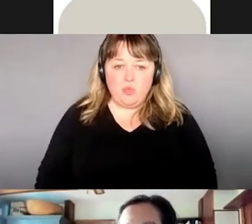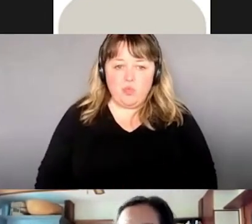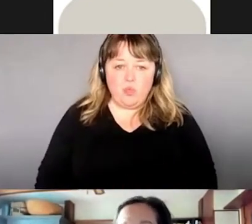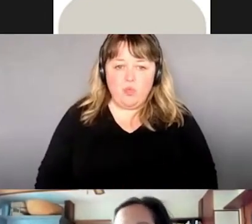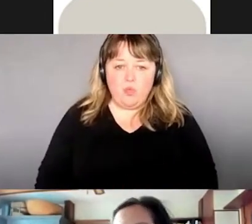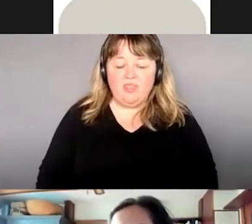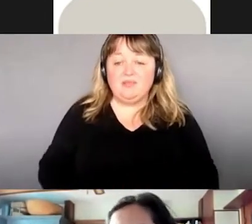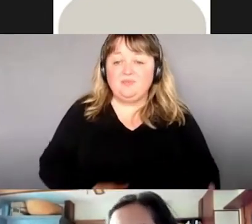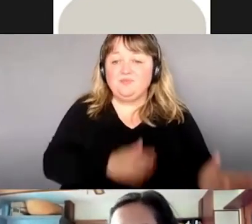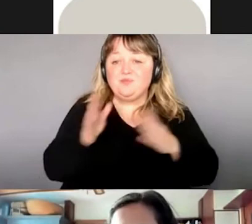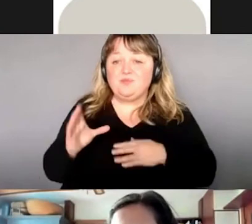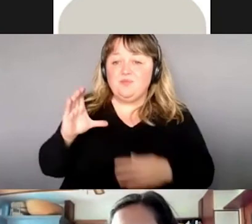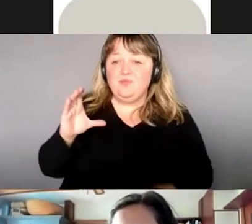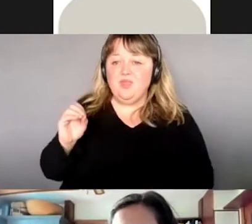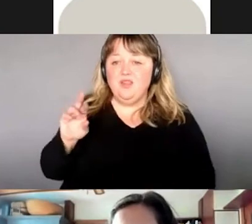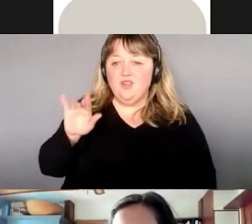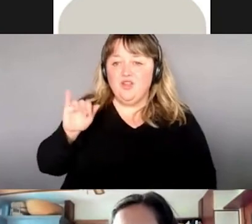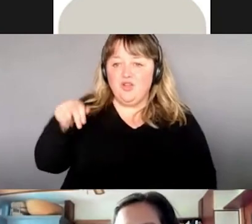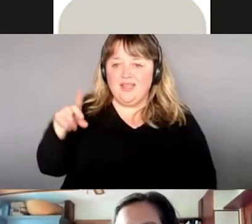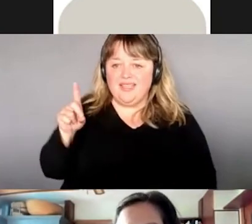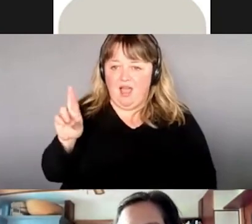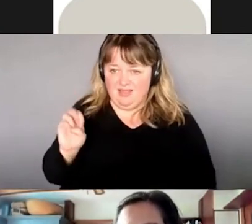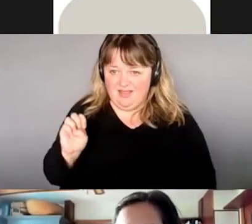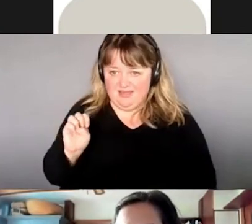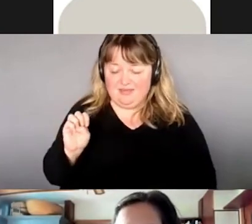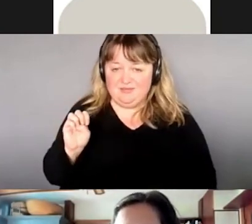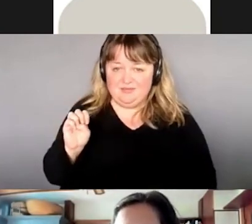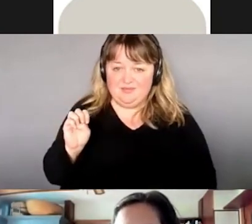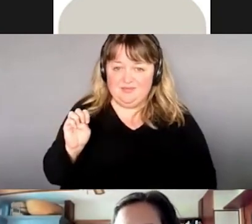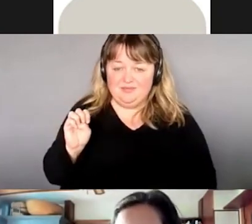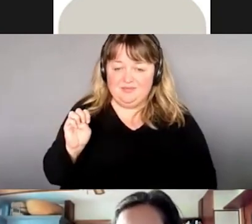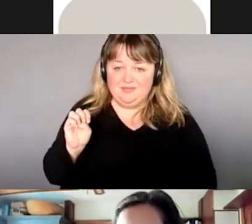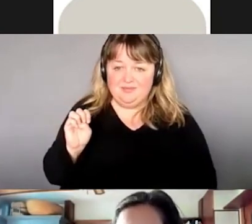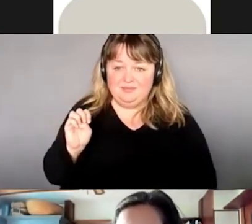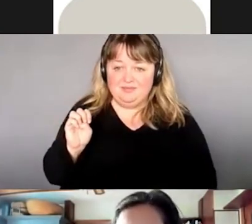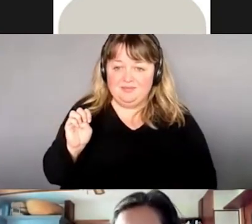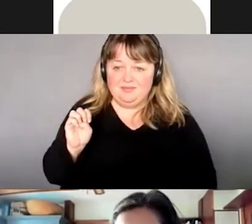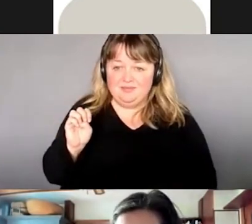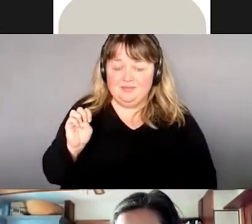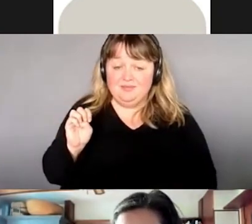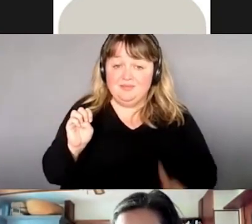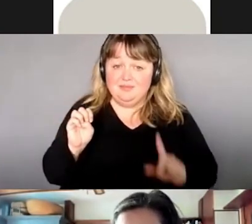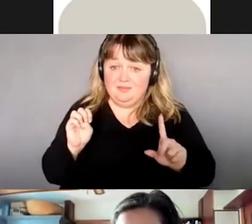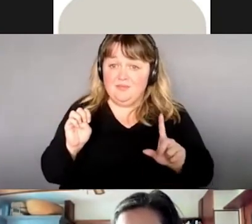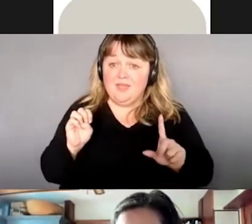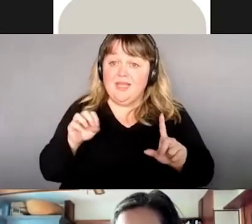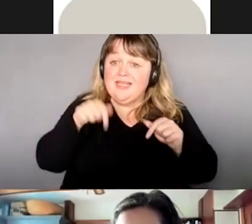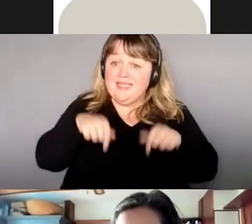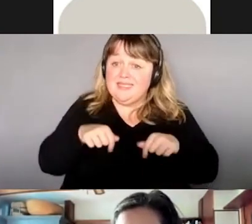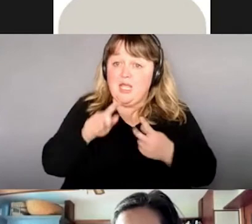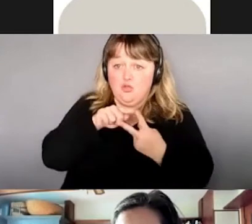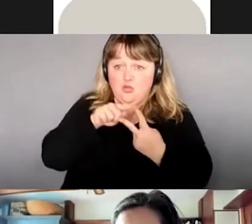La coriandre. Donc ici, si vous voulez prendre le temps, y la graine